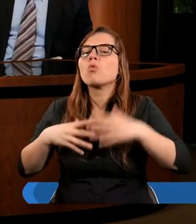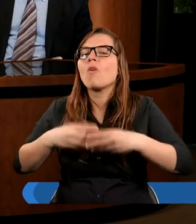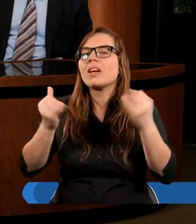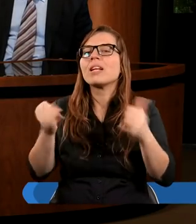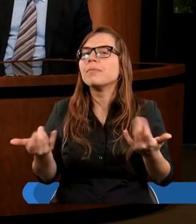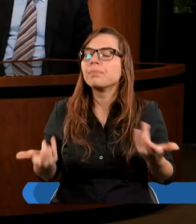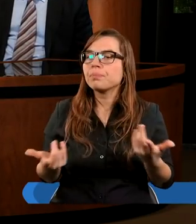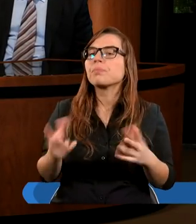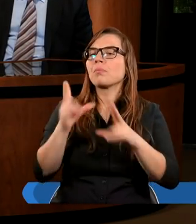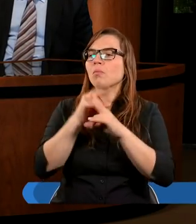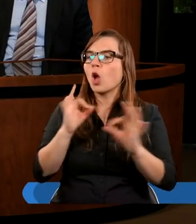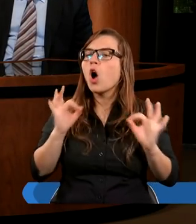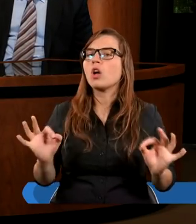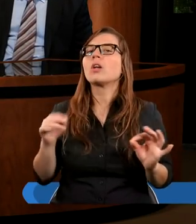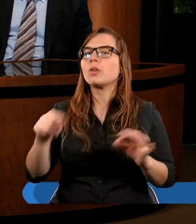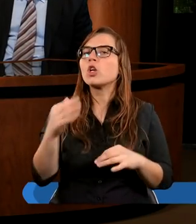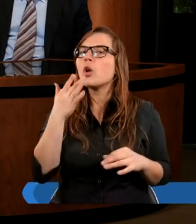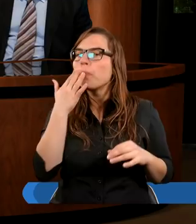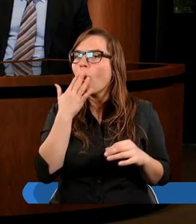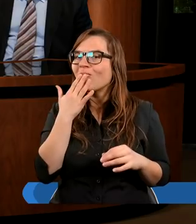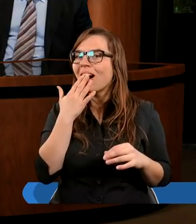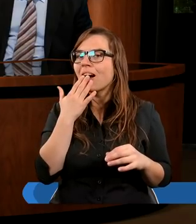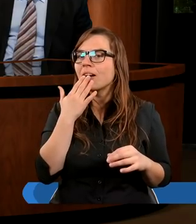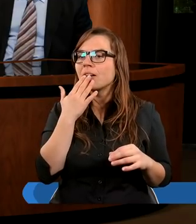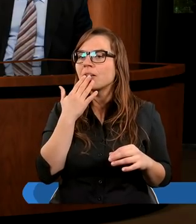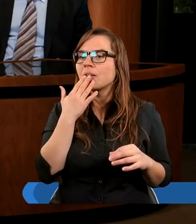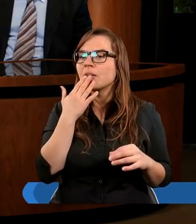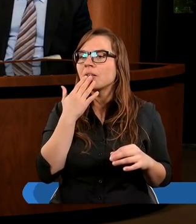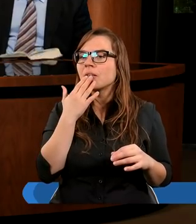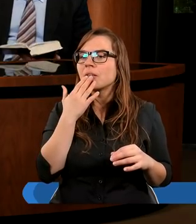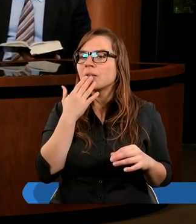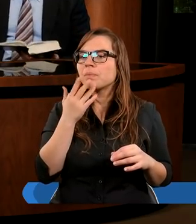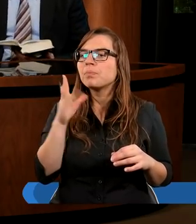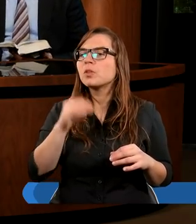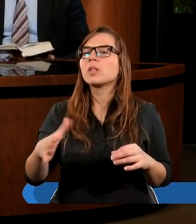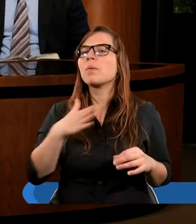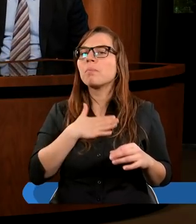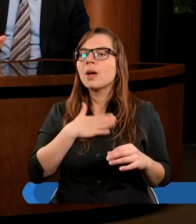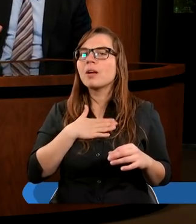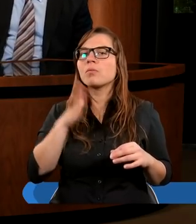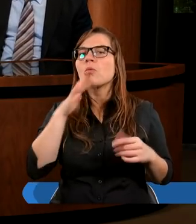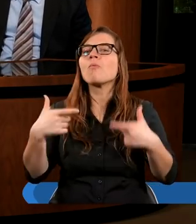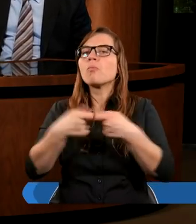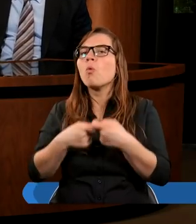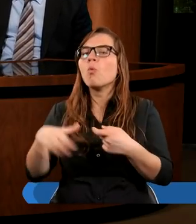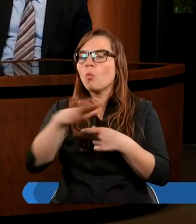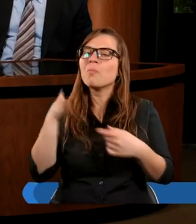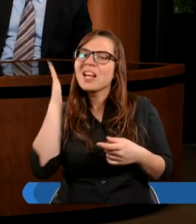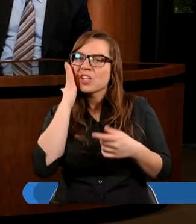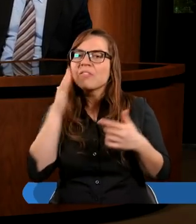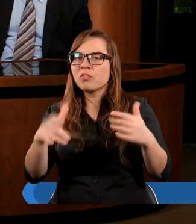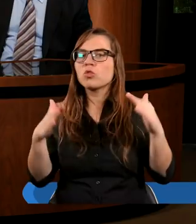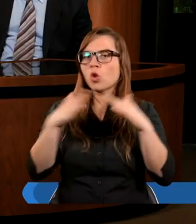No oczywiście tu jest mowa o tym, że mamy współmieszkańców w tym domu,